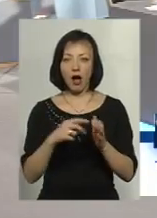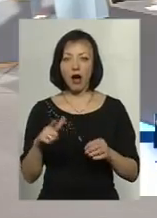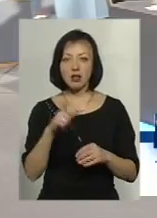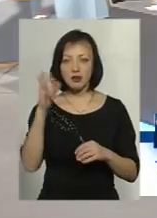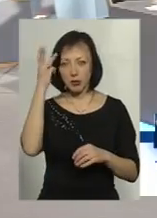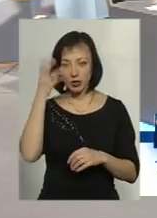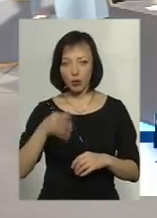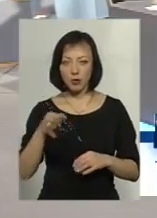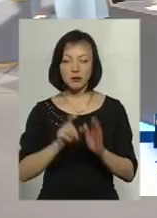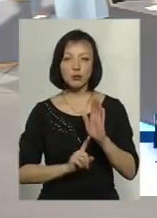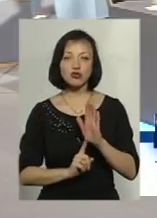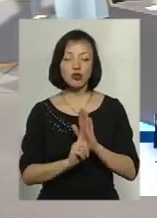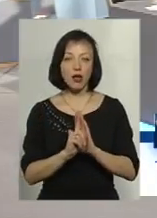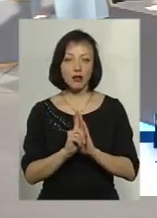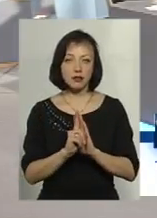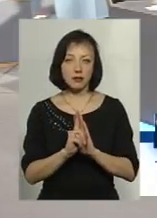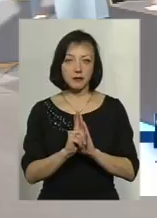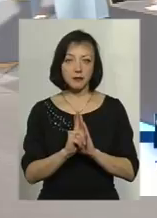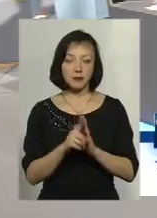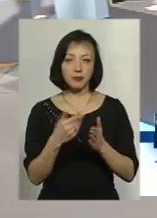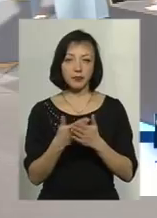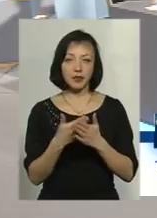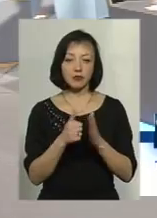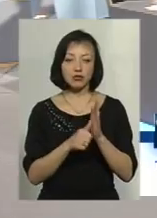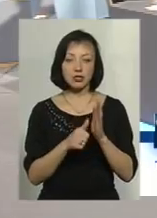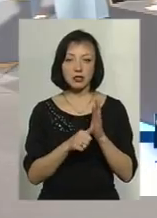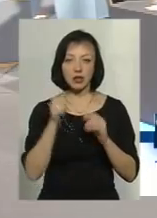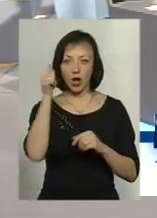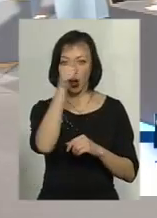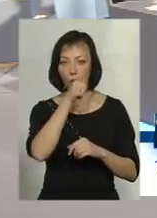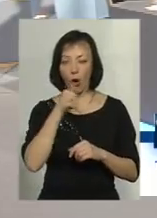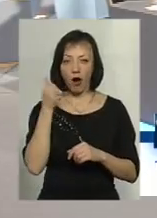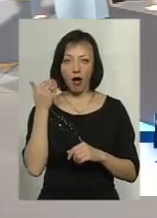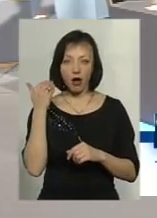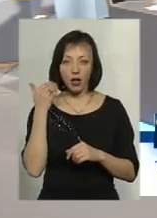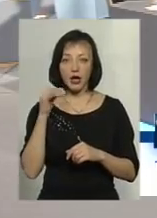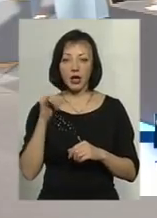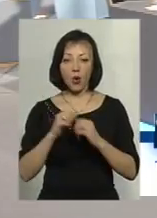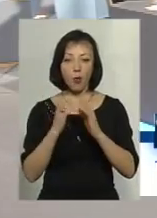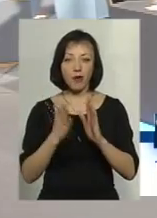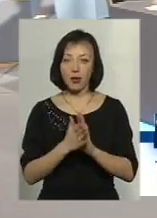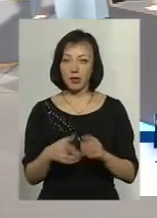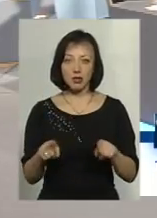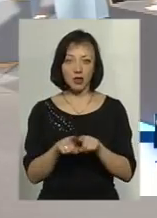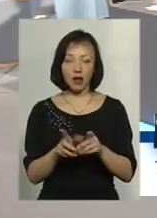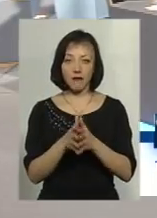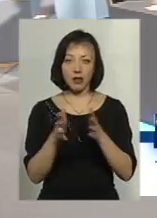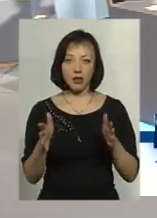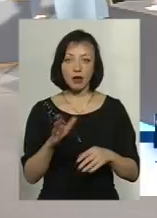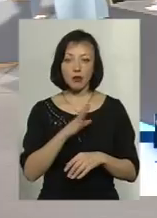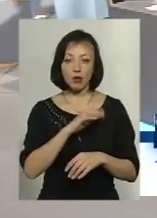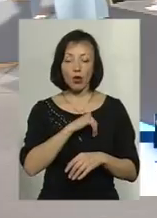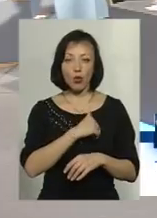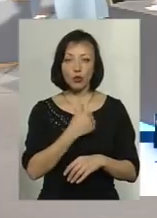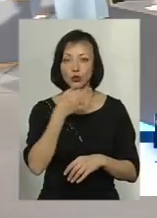Хмельниччини почалася десь порядка в 60-х роках. Та й об'єми не такі великі були. І хочу